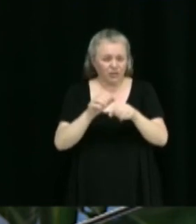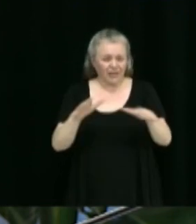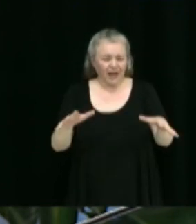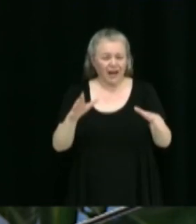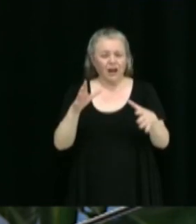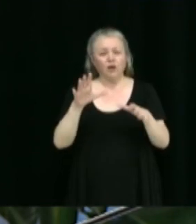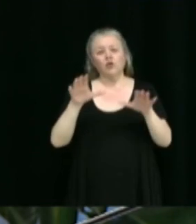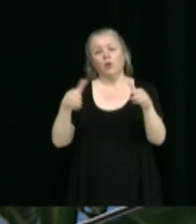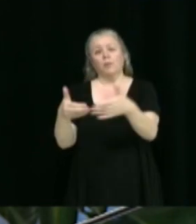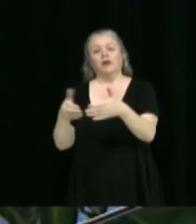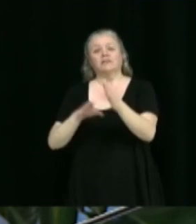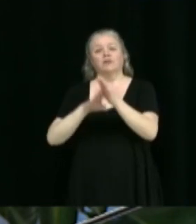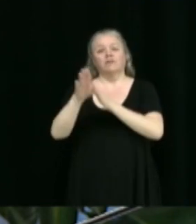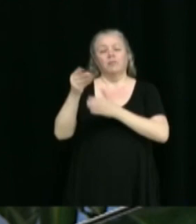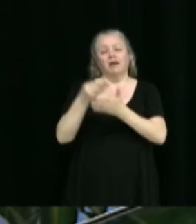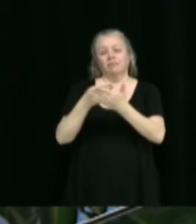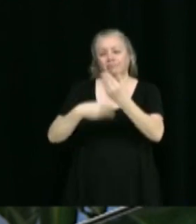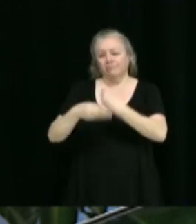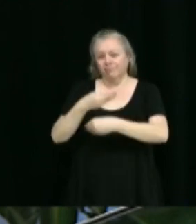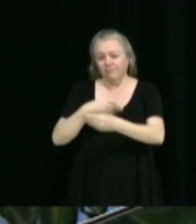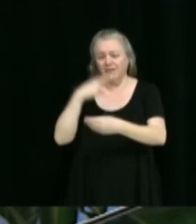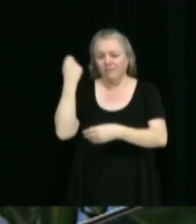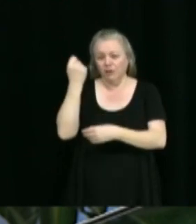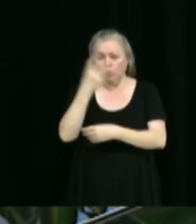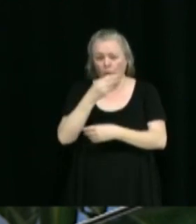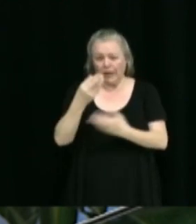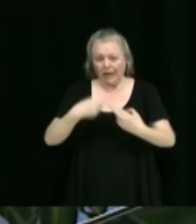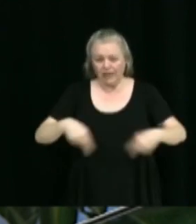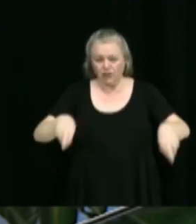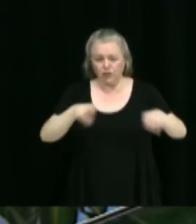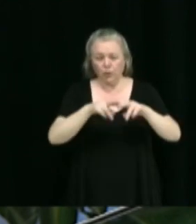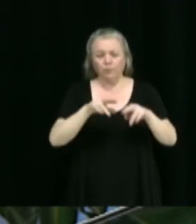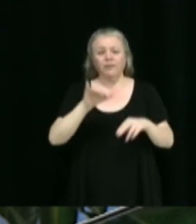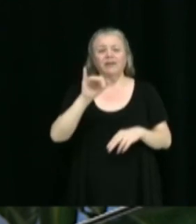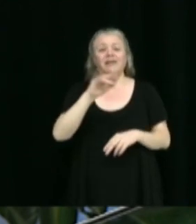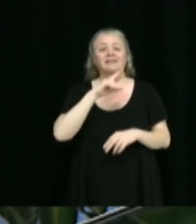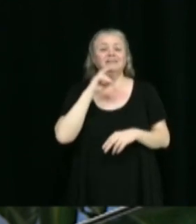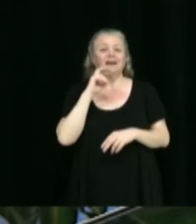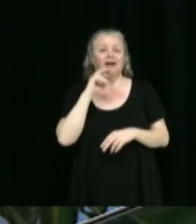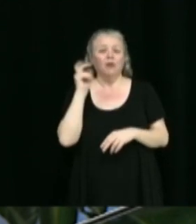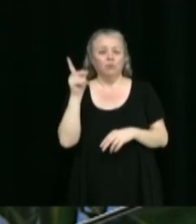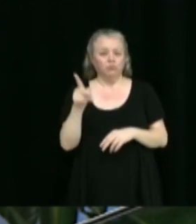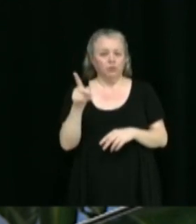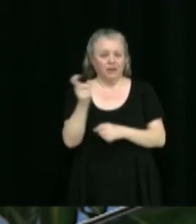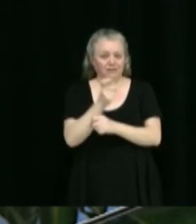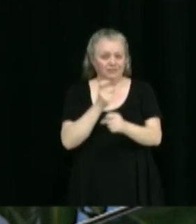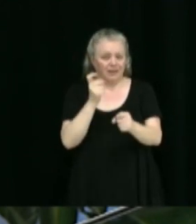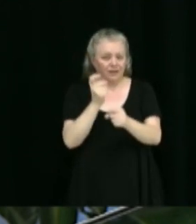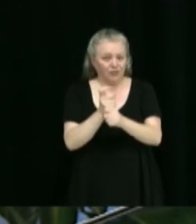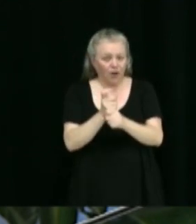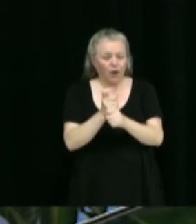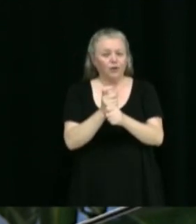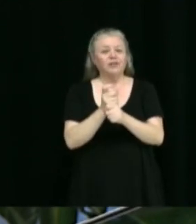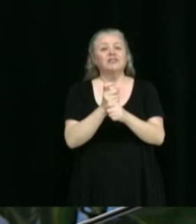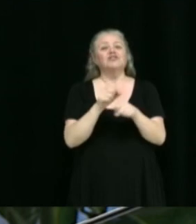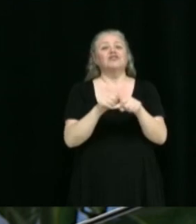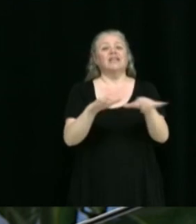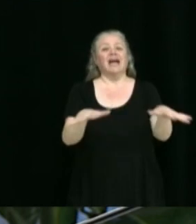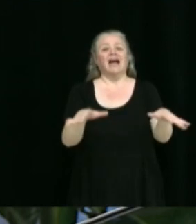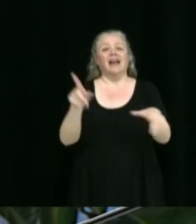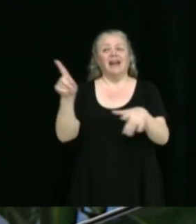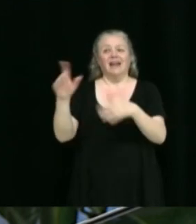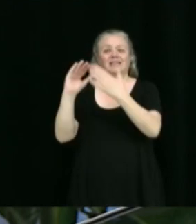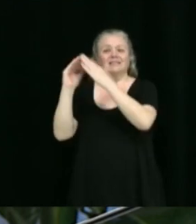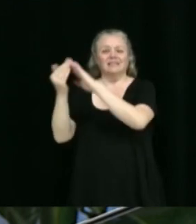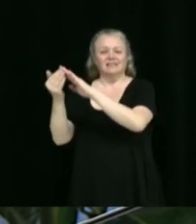économique de Victoriaville et sa région, Israël Poulin, directeur général à la Cité de l'innovation circulaire